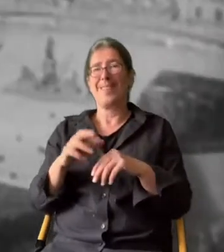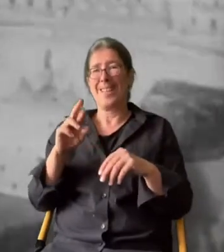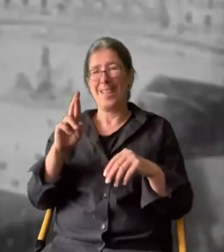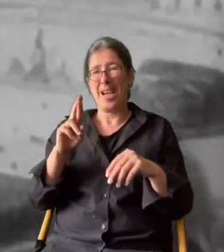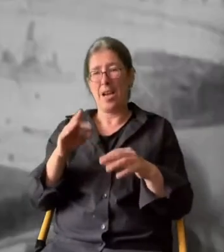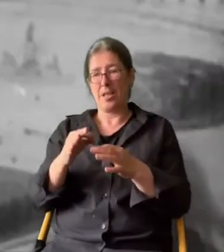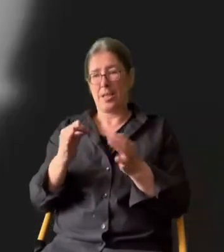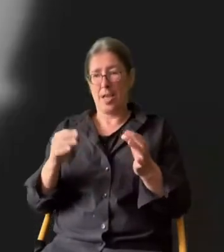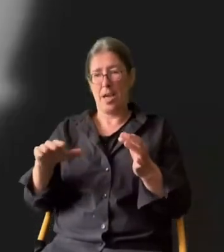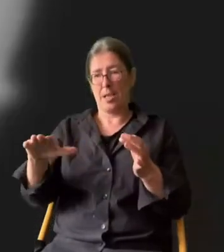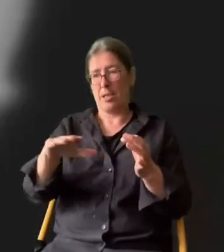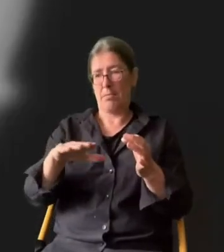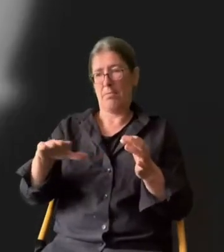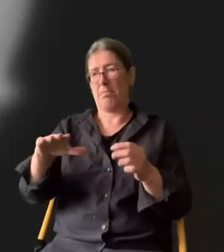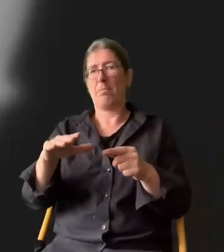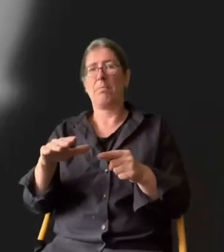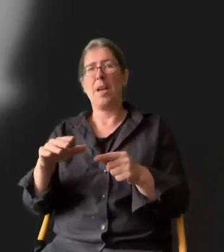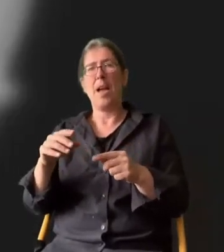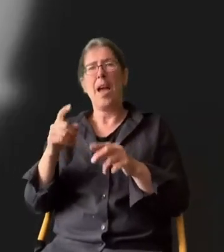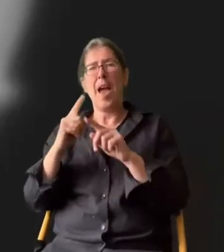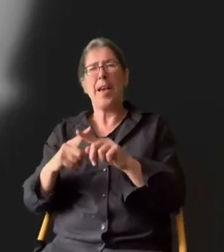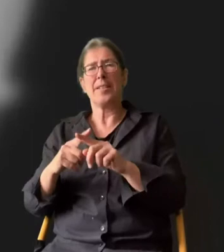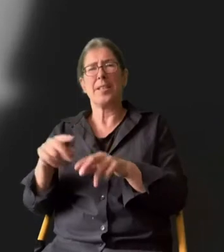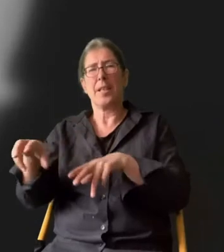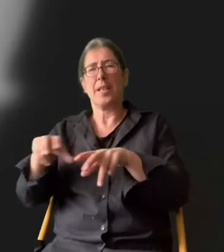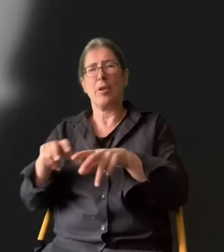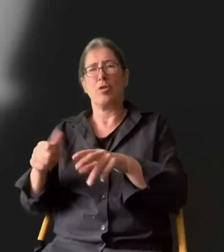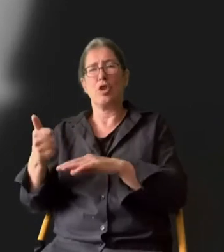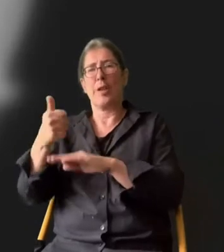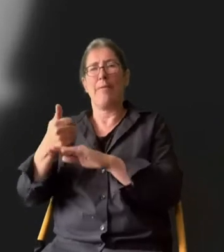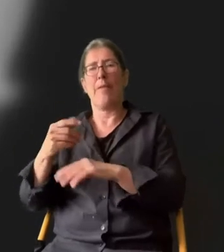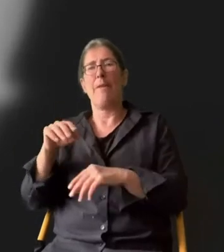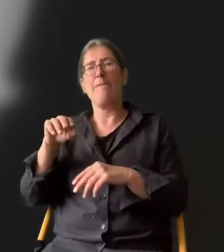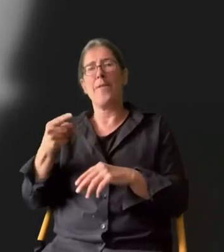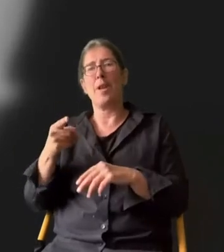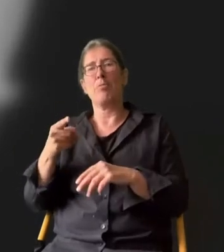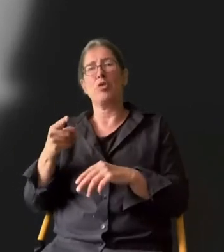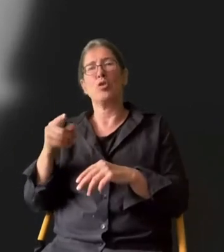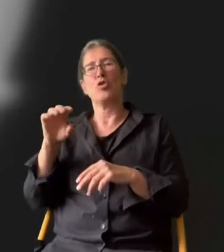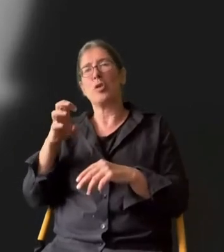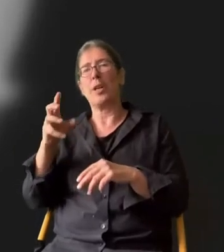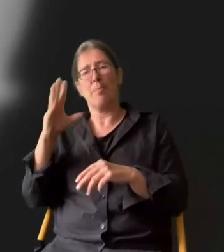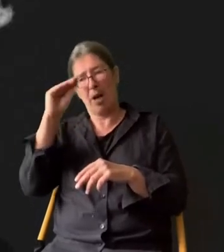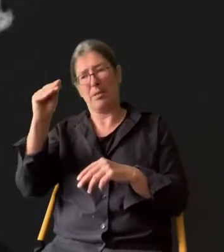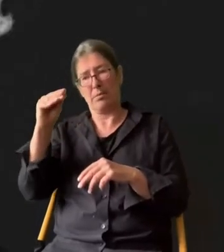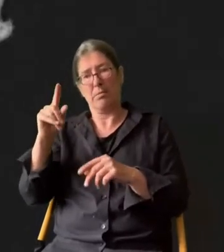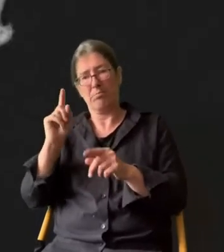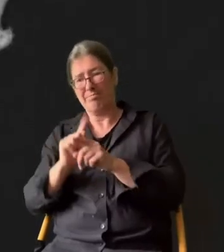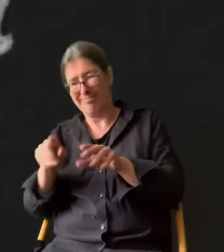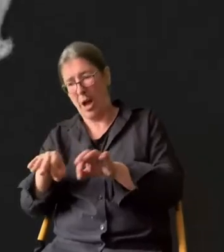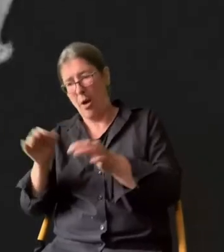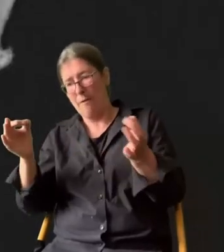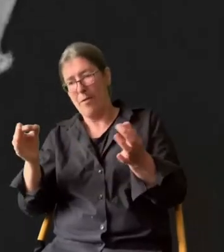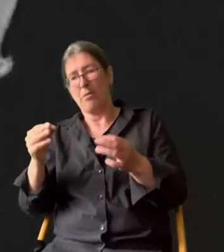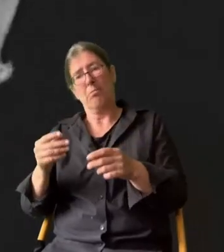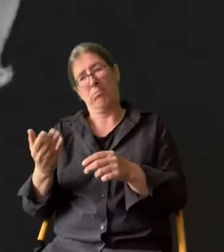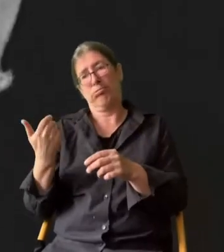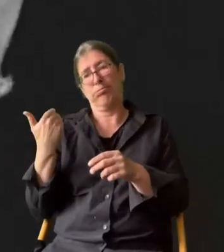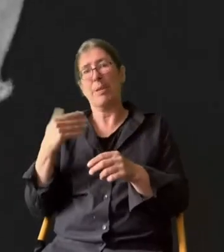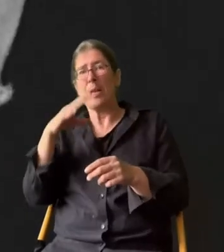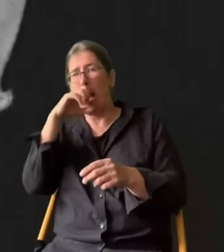Vor dem Reichstag deckt Ex-Regierungschef Philipp Scheidemann ein bis dahin streng gehütetes Geheimnis auf.